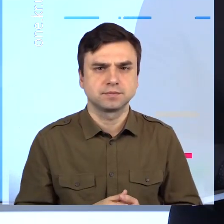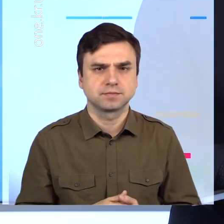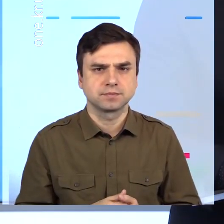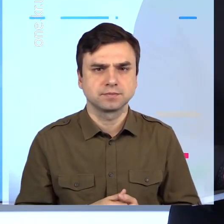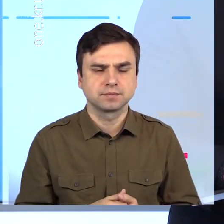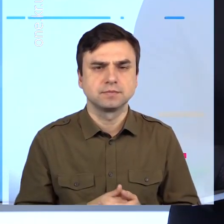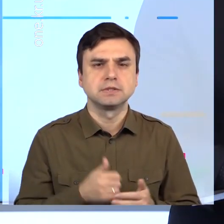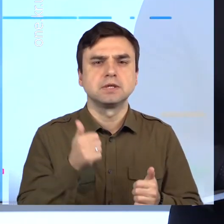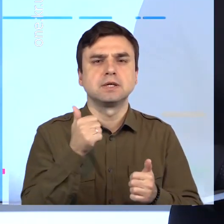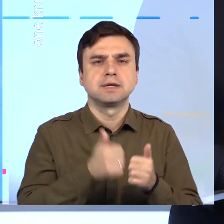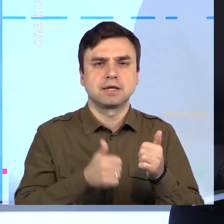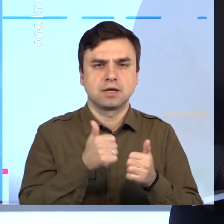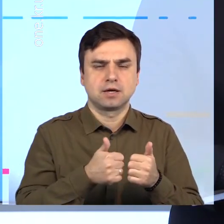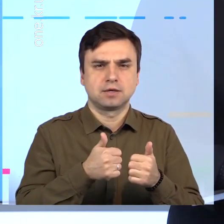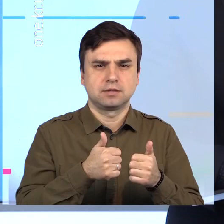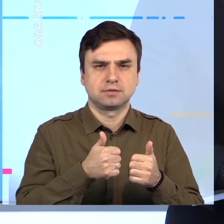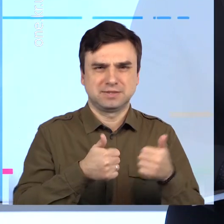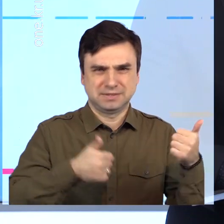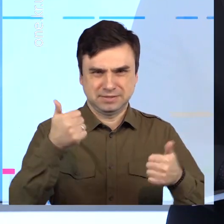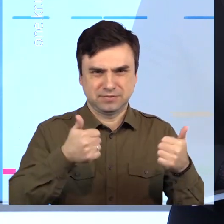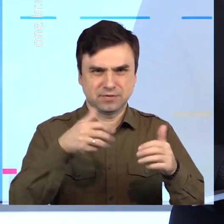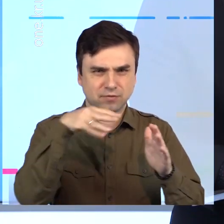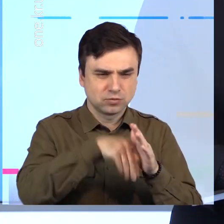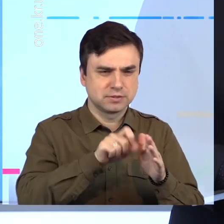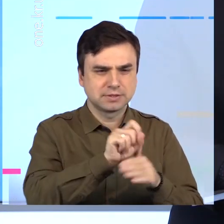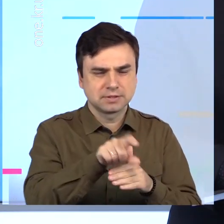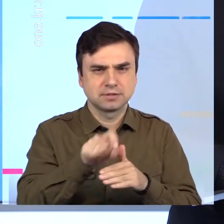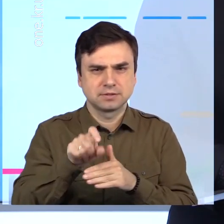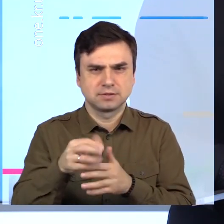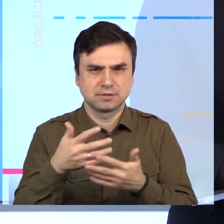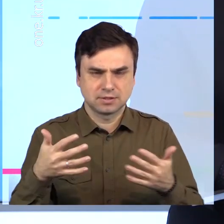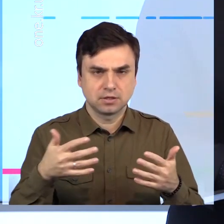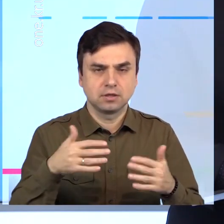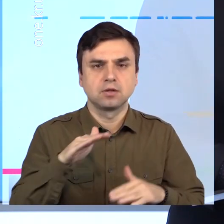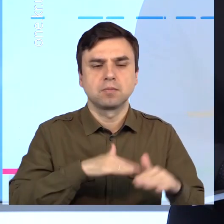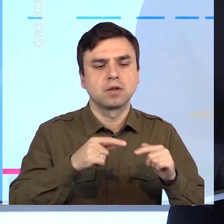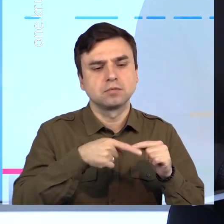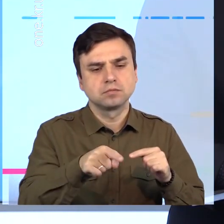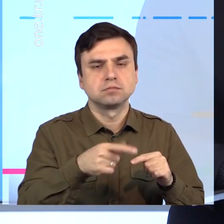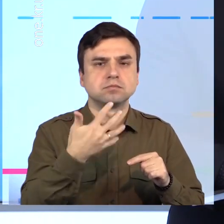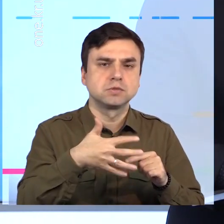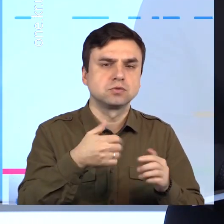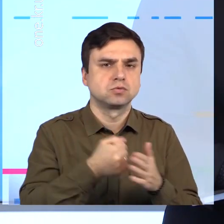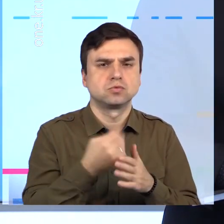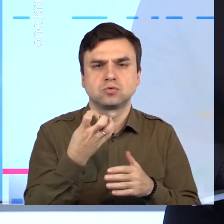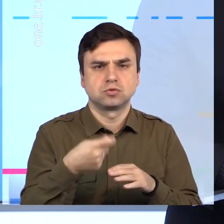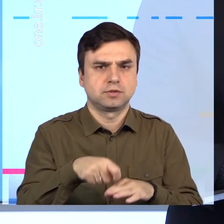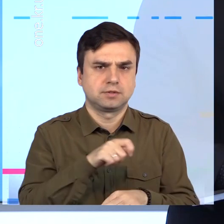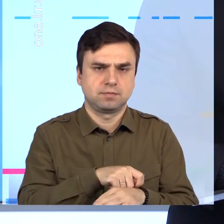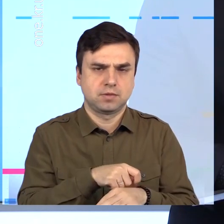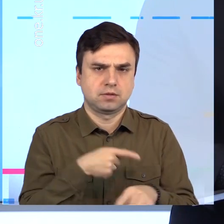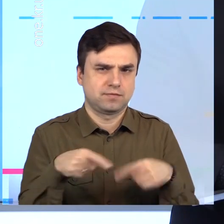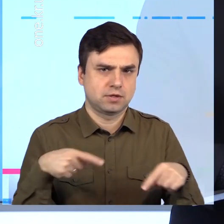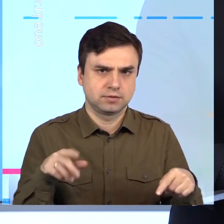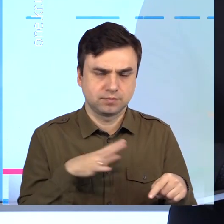плаванням. У кожному блоці змагань пройшло по 40 запливів на дистанцію від 50 до 400 метрів. За